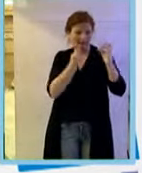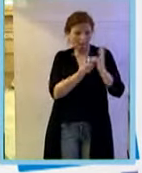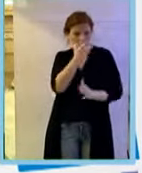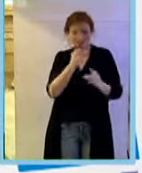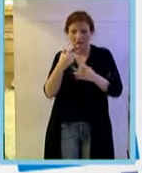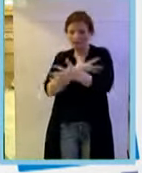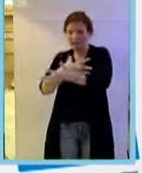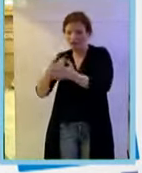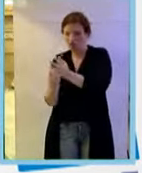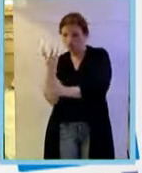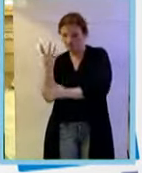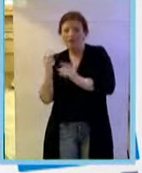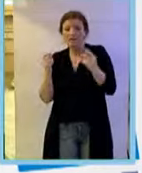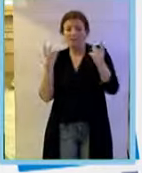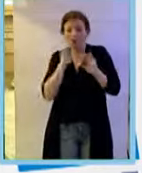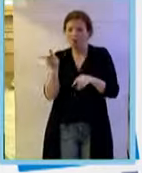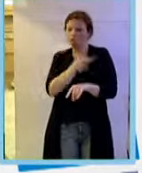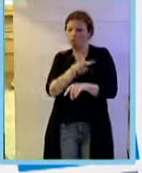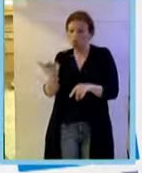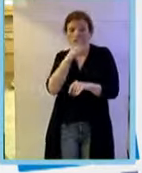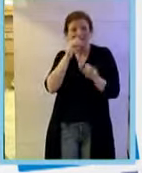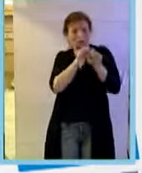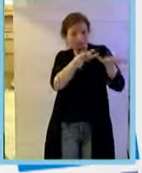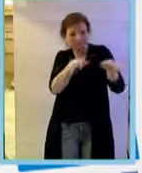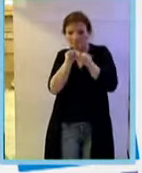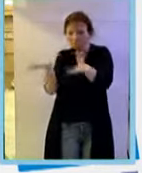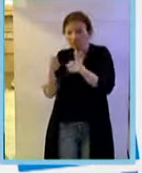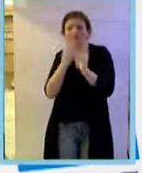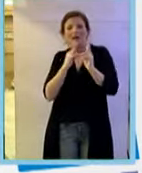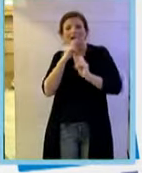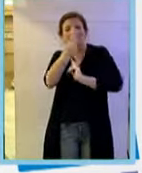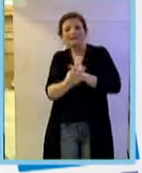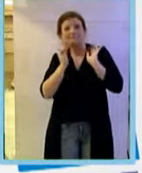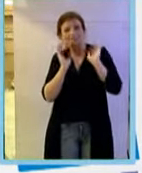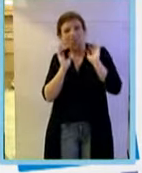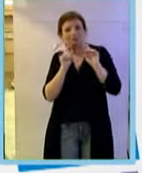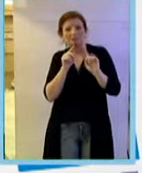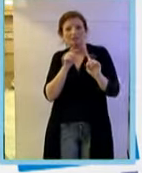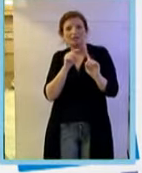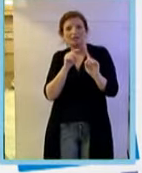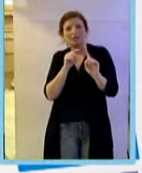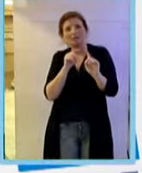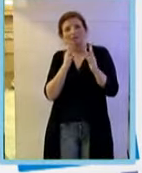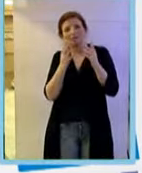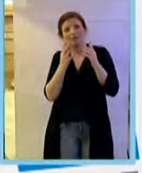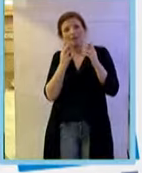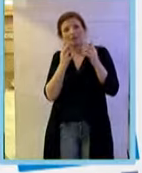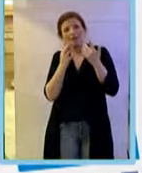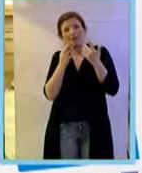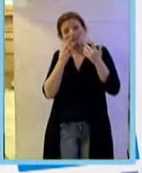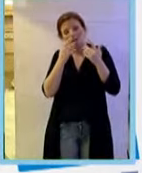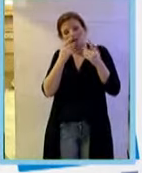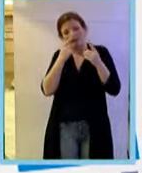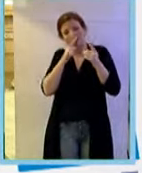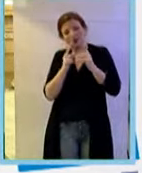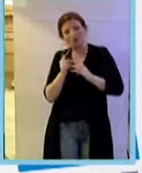'angiogenese, entrambi i fenomeni richiedono lo sprouting, una specie di risposta delle code direzionali. Non è